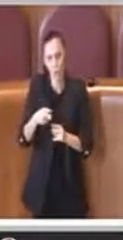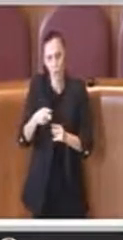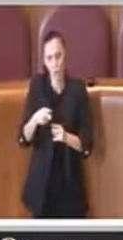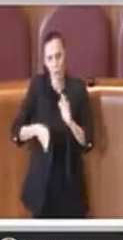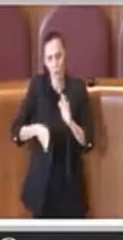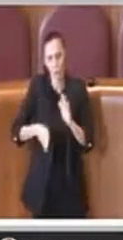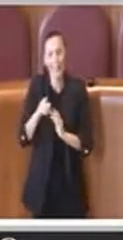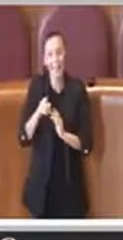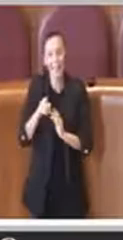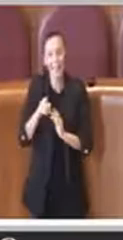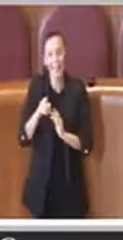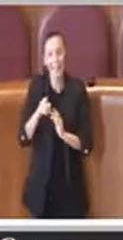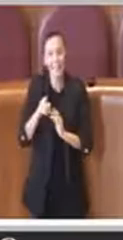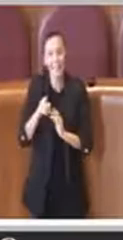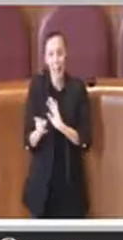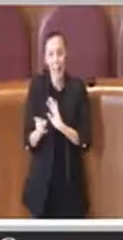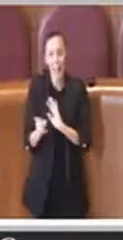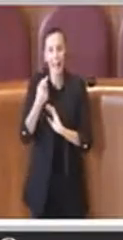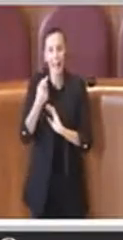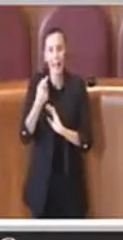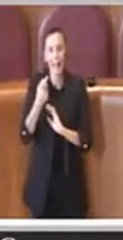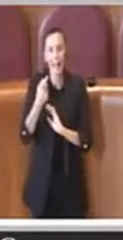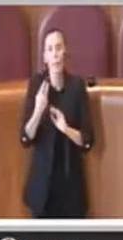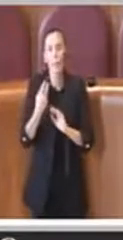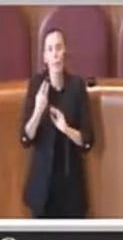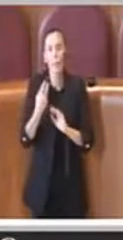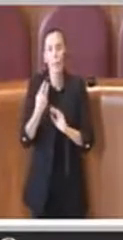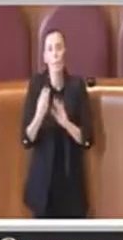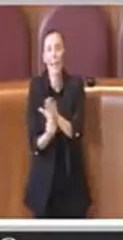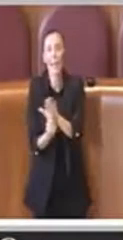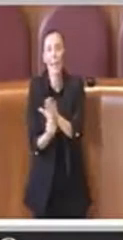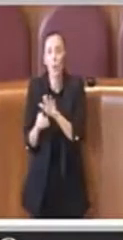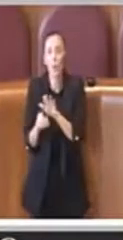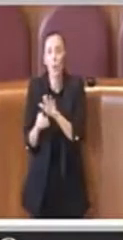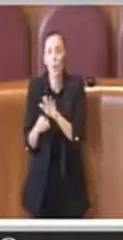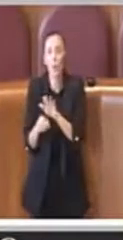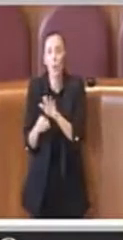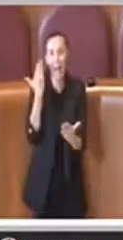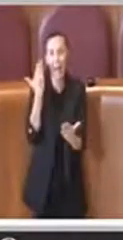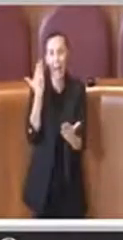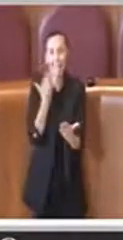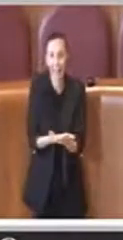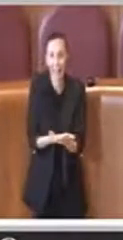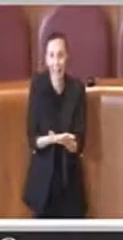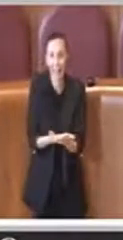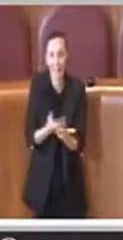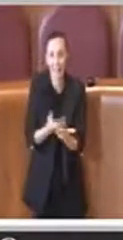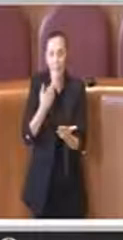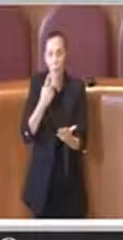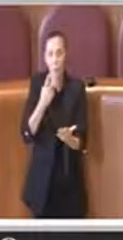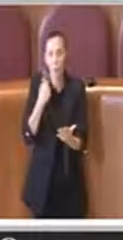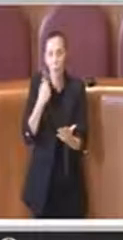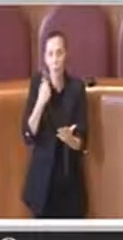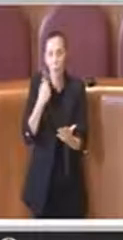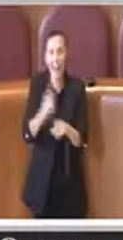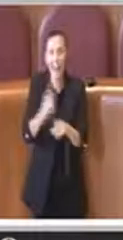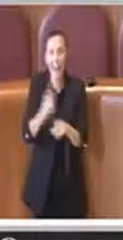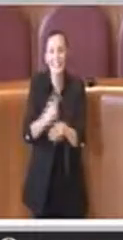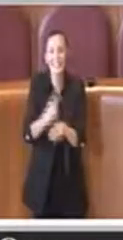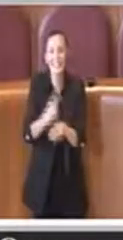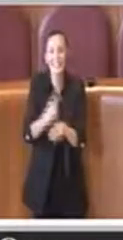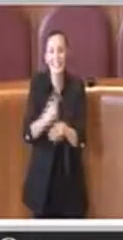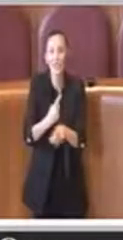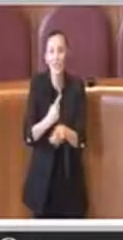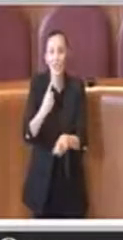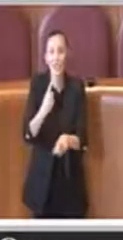rilevare il fabbisogno di personale che è funzionale a rispondere alle esigenze veramente